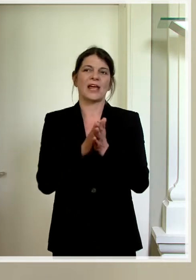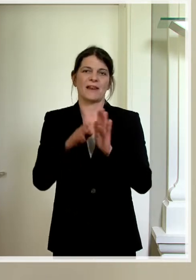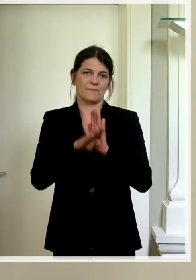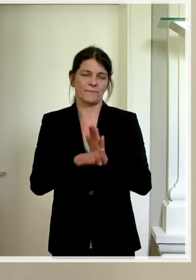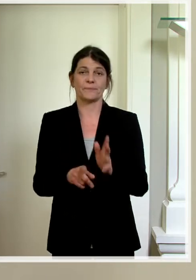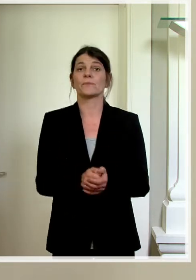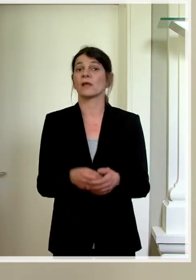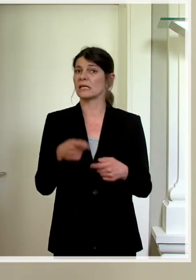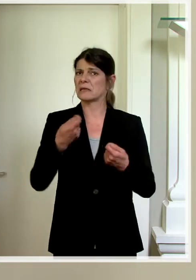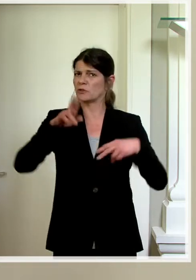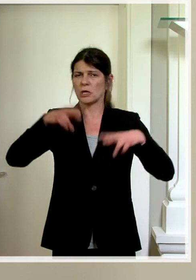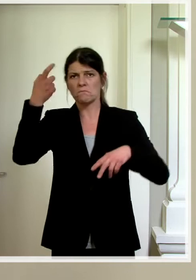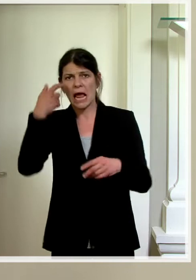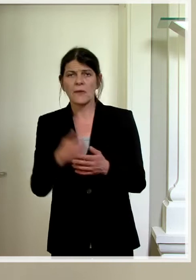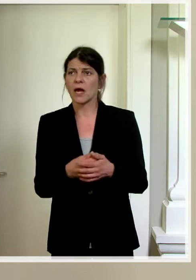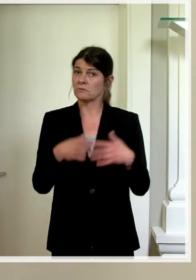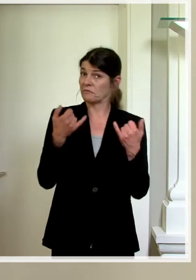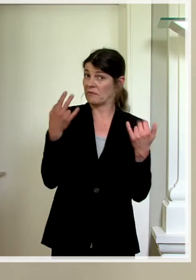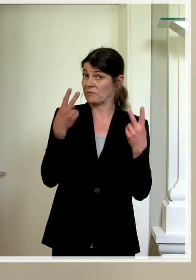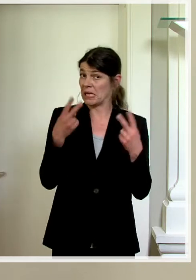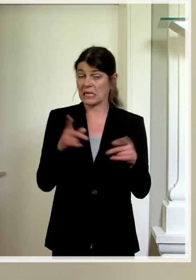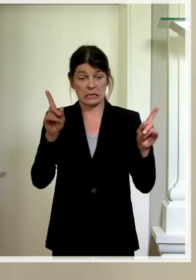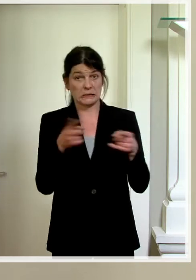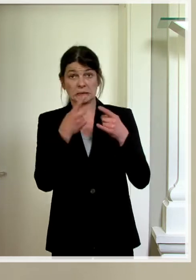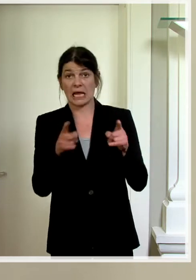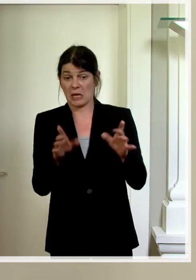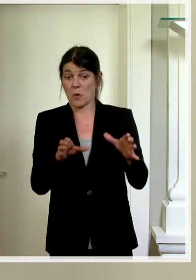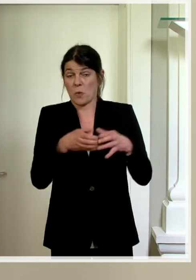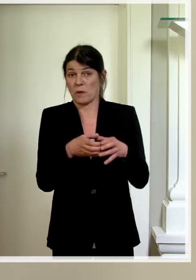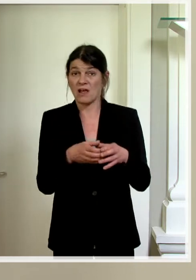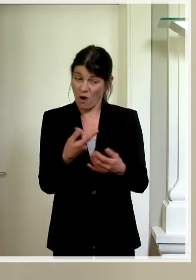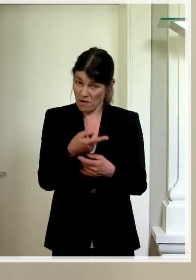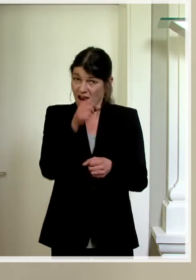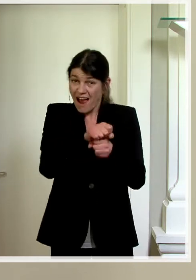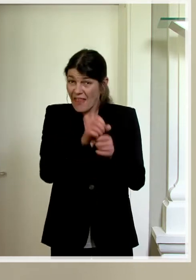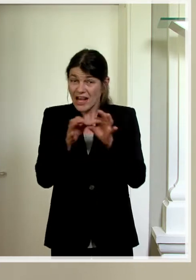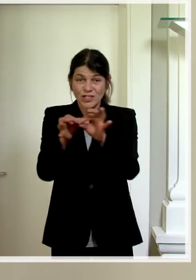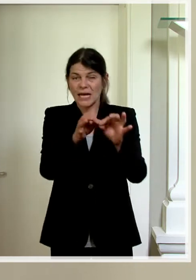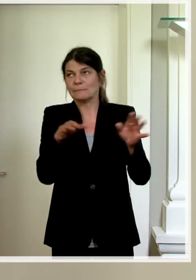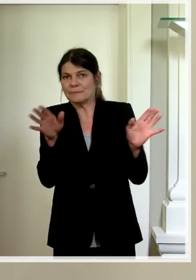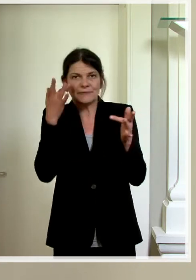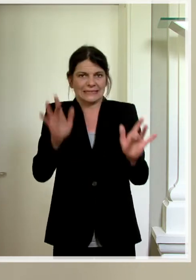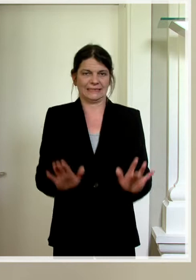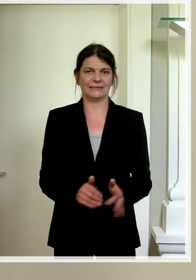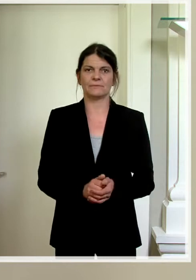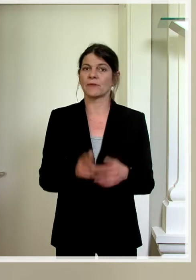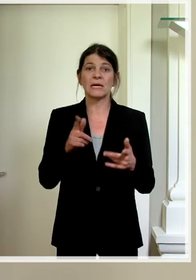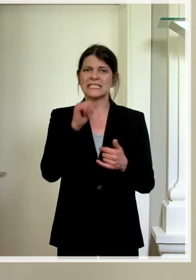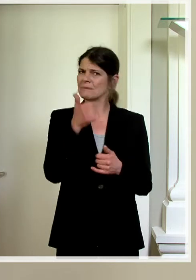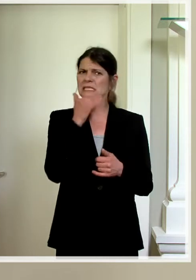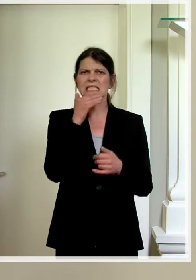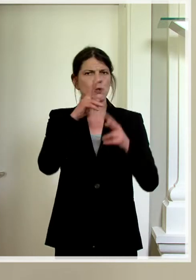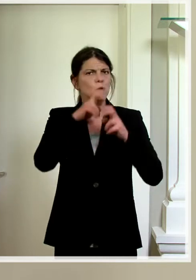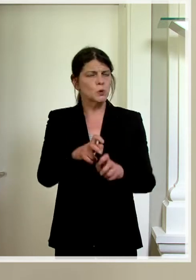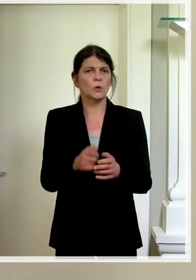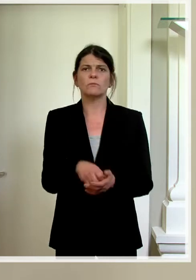Ansichten, welche Rolle Gesang in Gruppen bei einer möglichen Ansteckung haben. Noch gibt es aber nicht genug Studien,